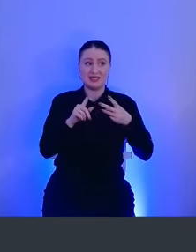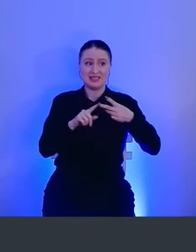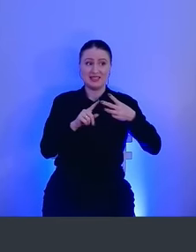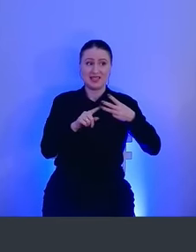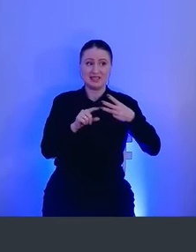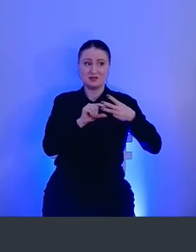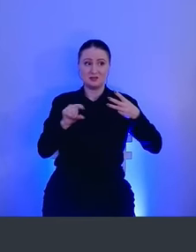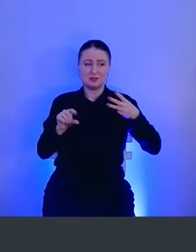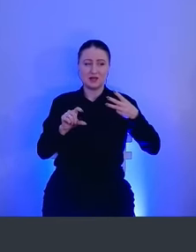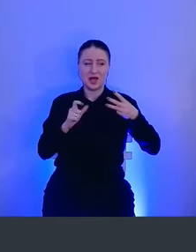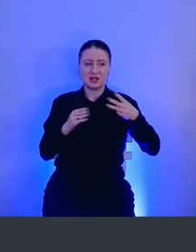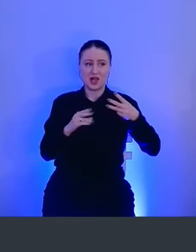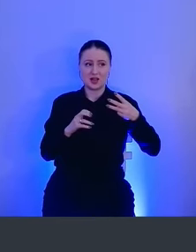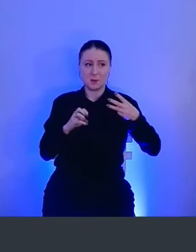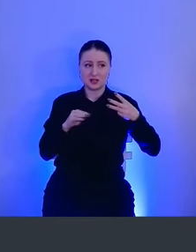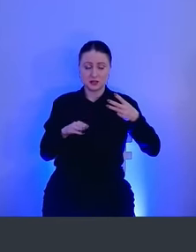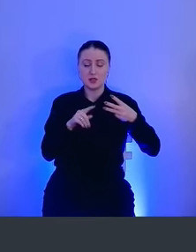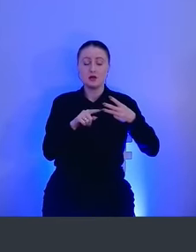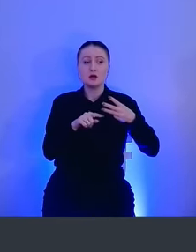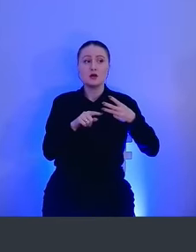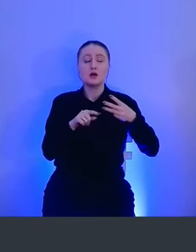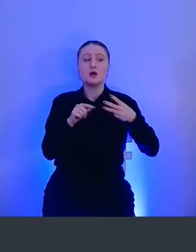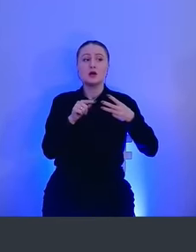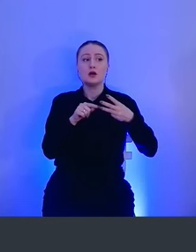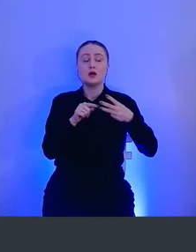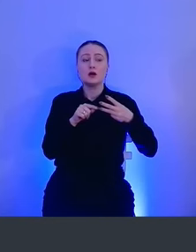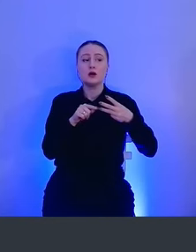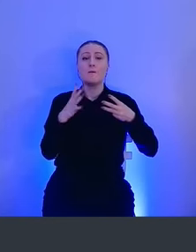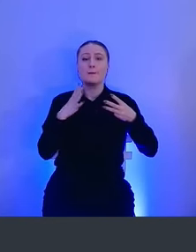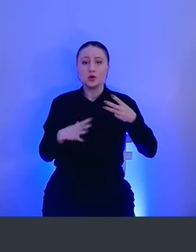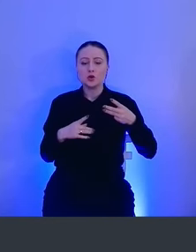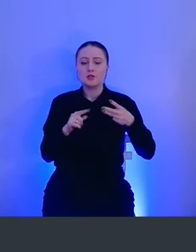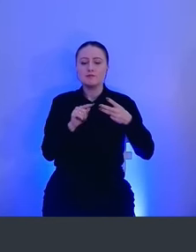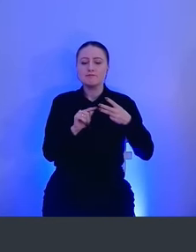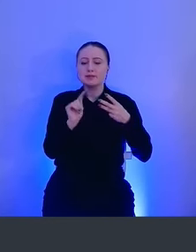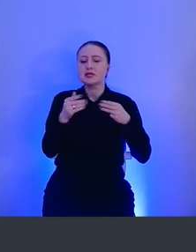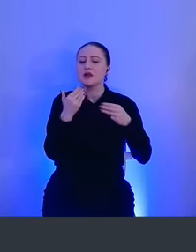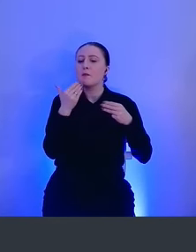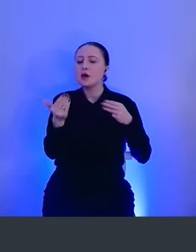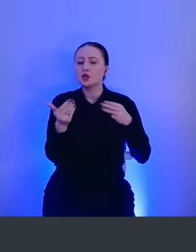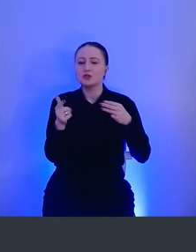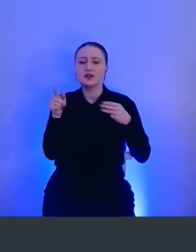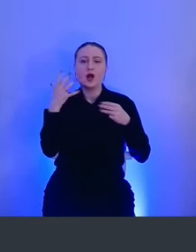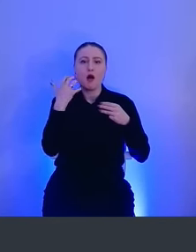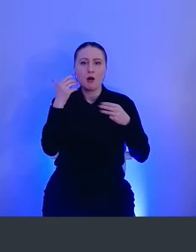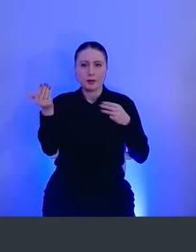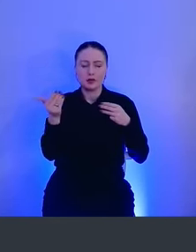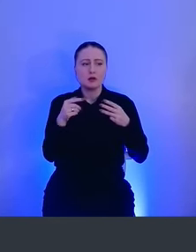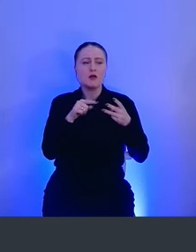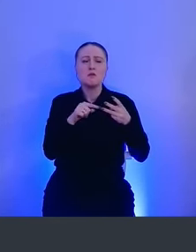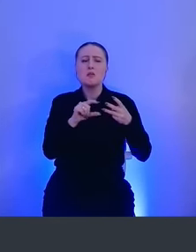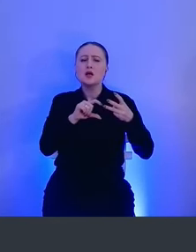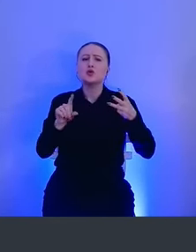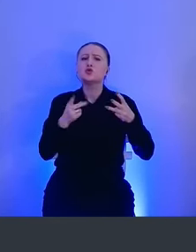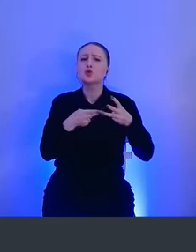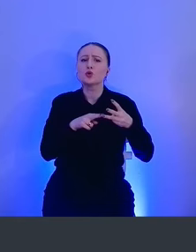отвечает за разрешение в системе к разным модулям системы, придется запрашивать к Apple. То есть что такое entitlements?